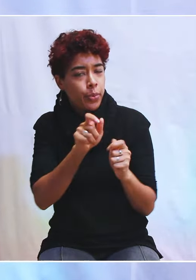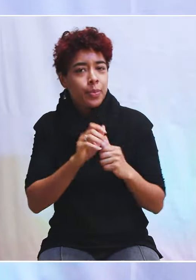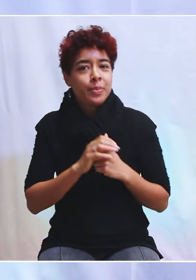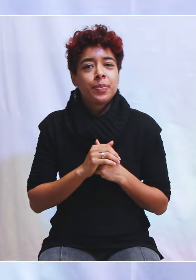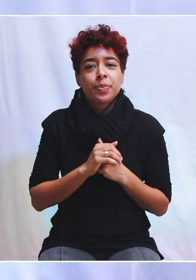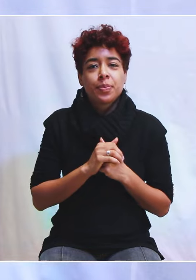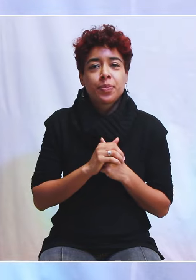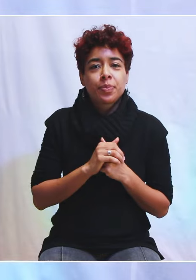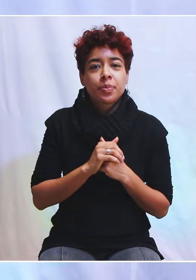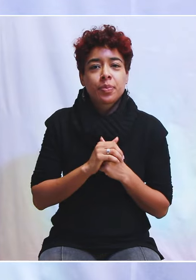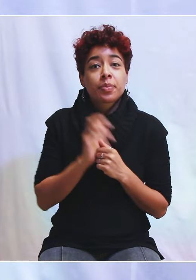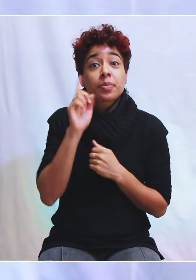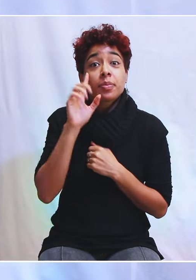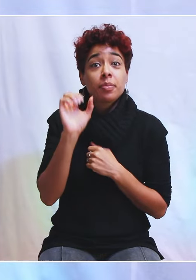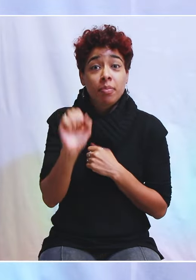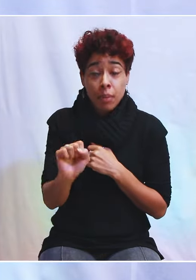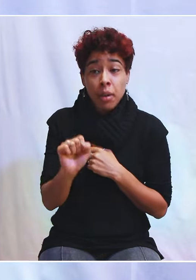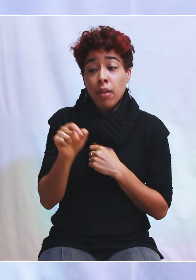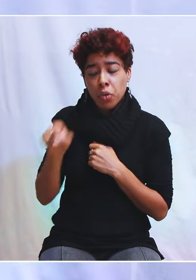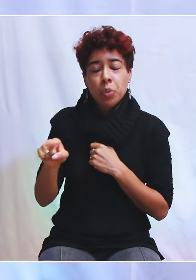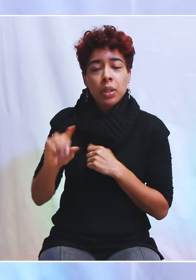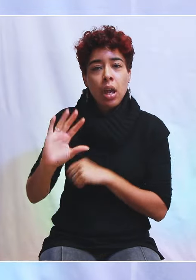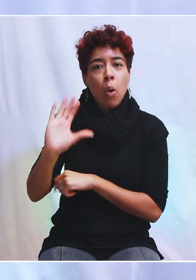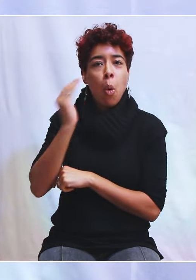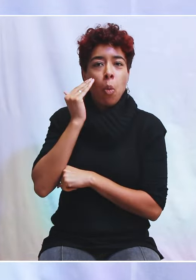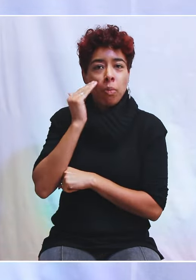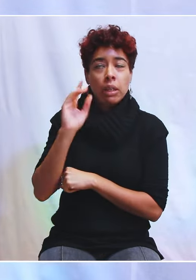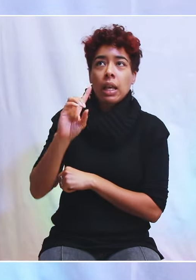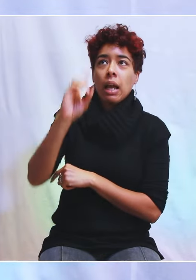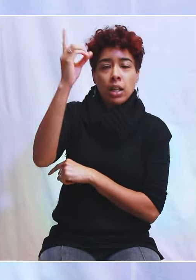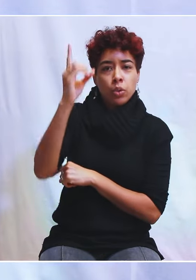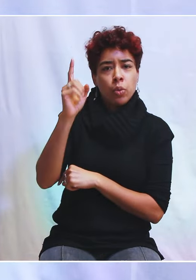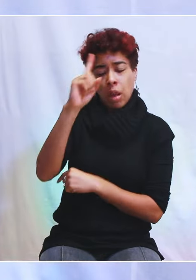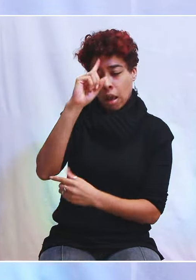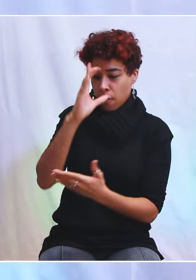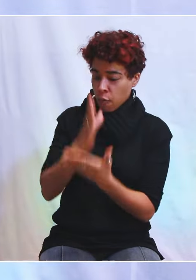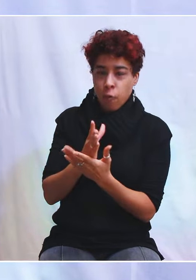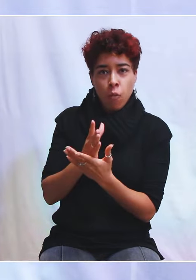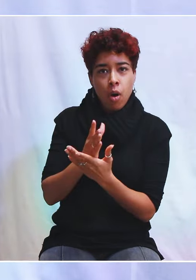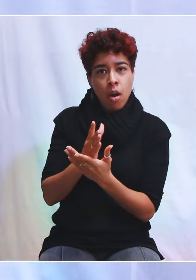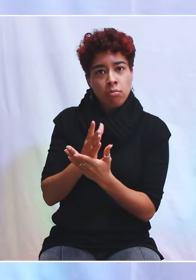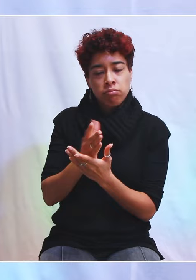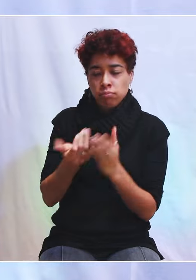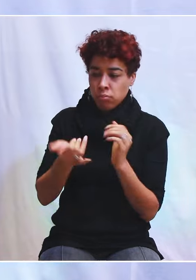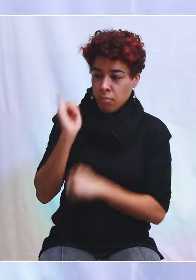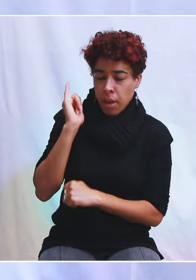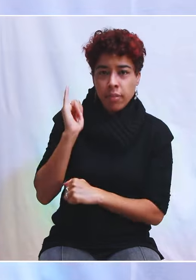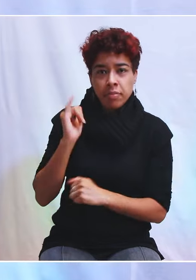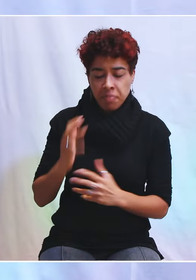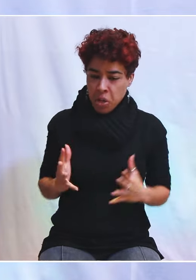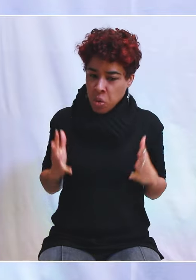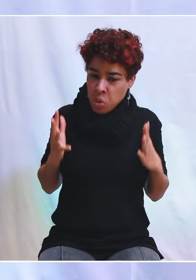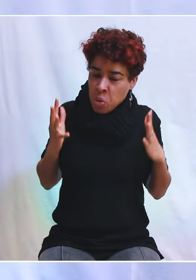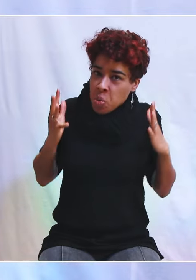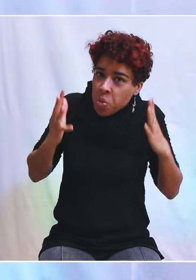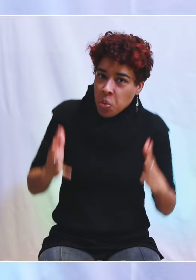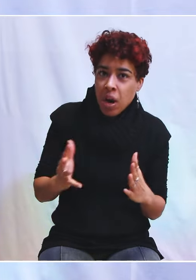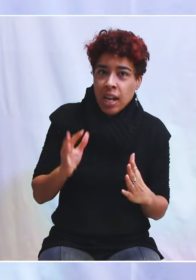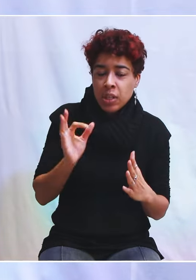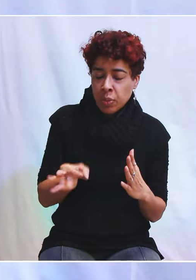'au moment où il fait cet acte d'obéissance envers Dieu, cet acte de foi, cet acte de courage de dire « J'affronte